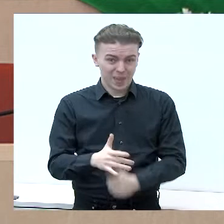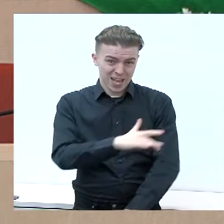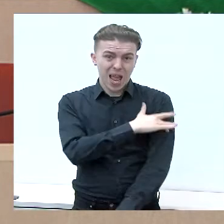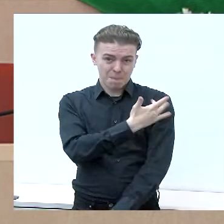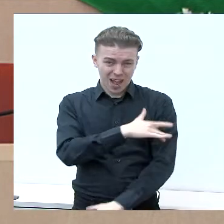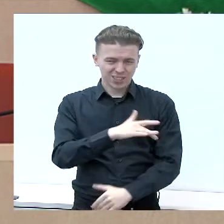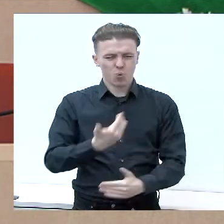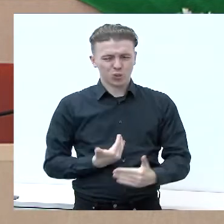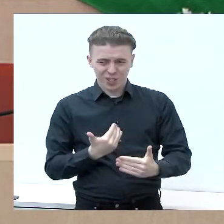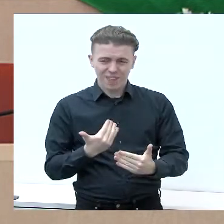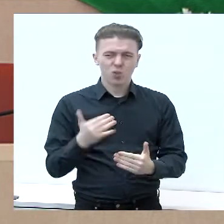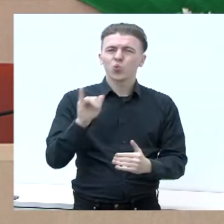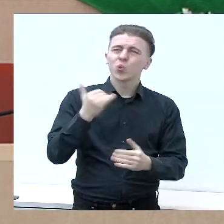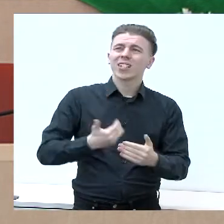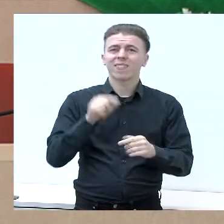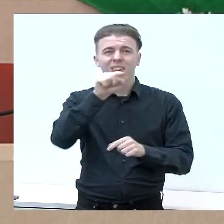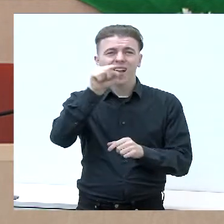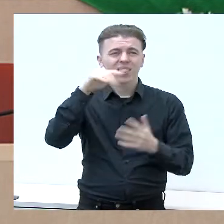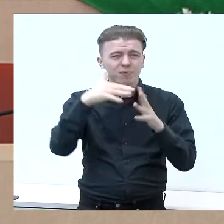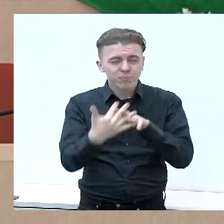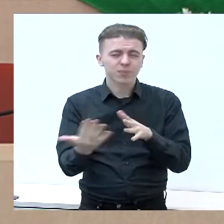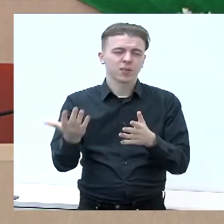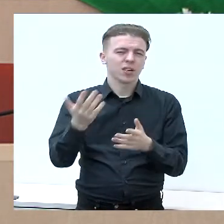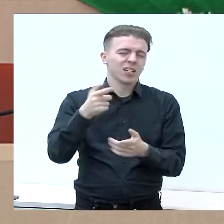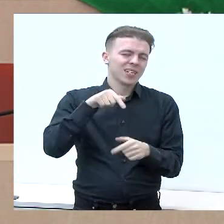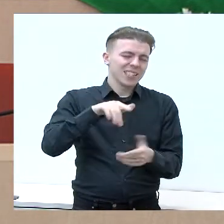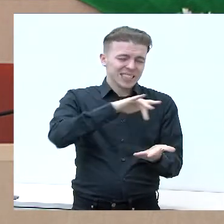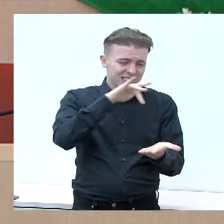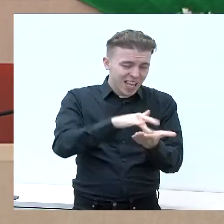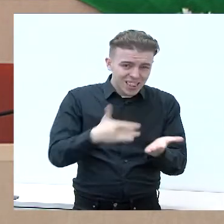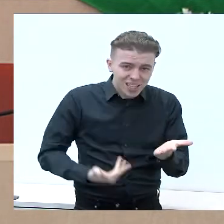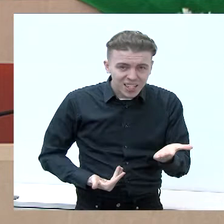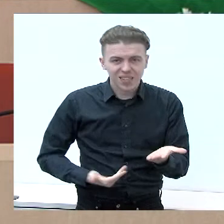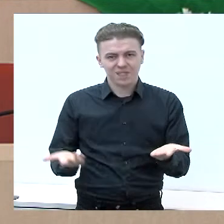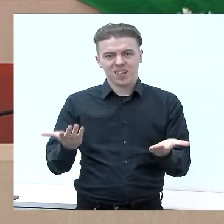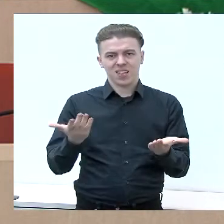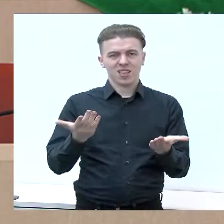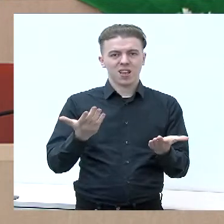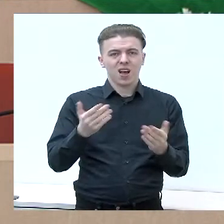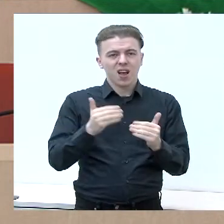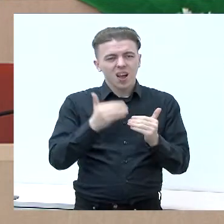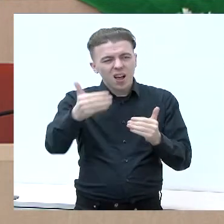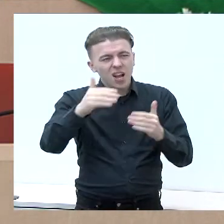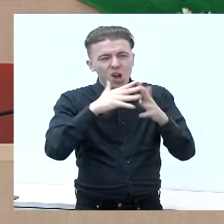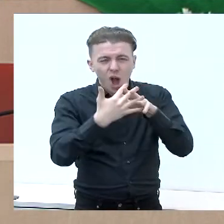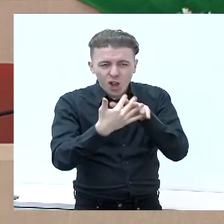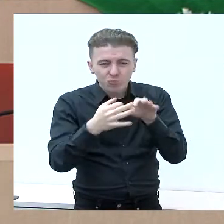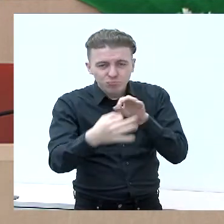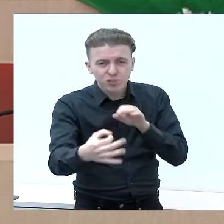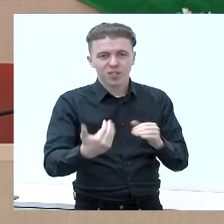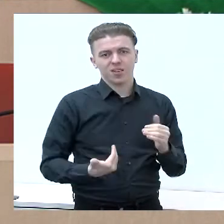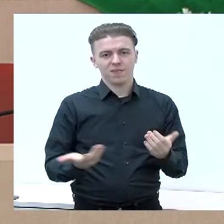gyventojams, kurie be gyventų, ar jie gyventų Kalvarijos centrę, ar jie gyventų nutolusio kaimiškoje vietovėje,